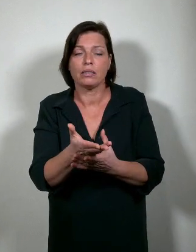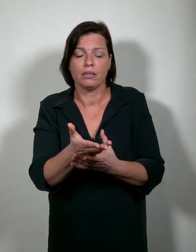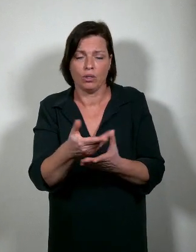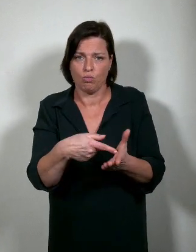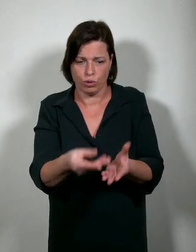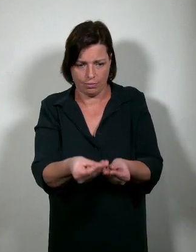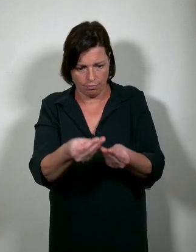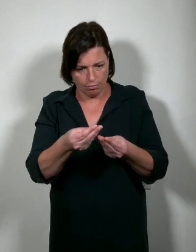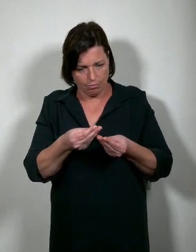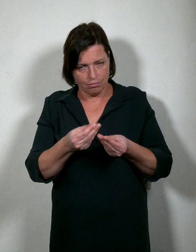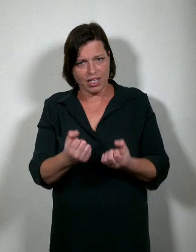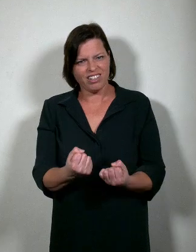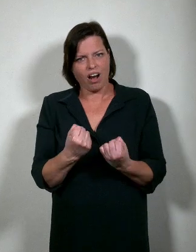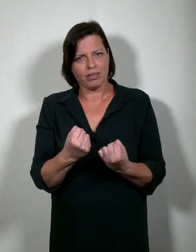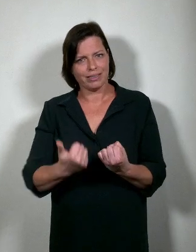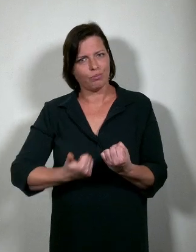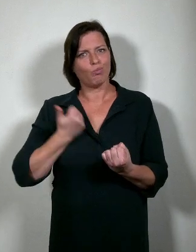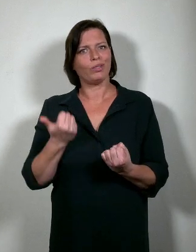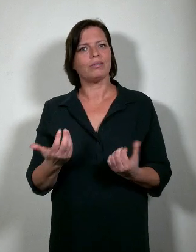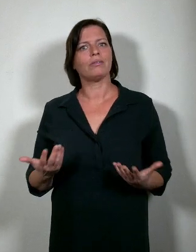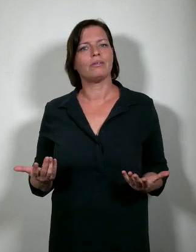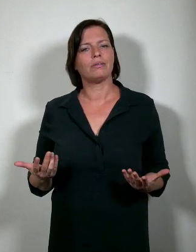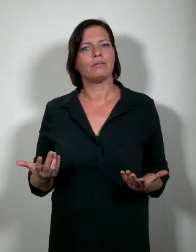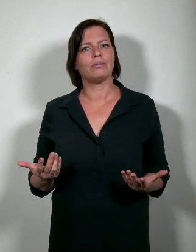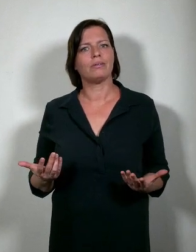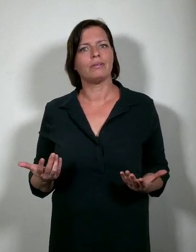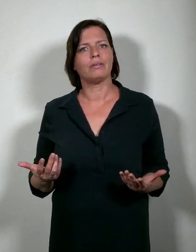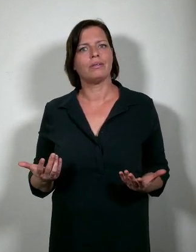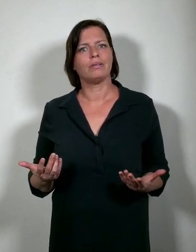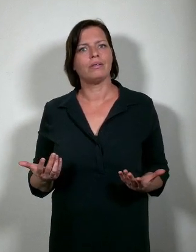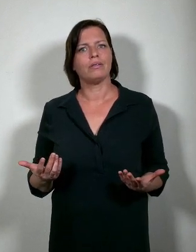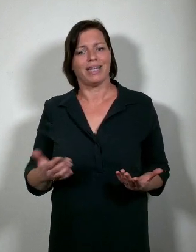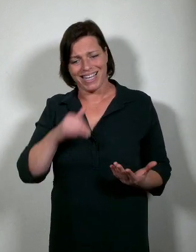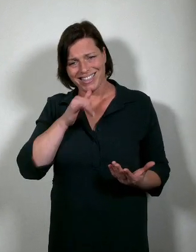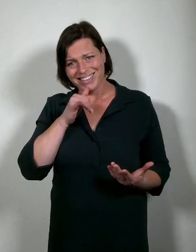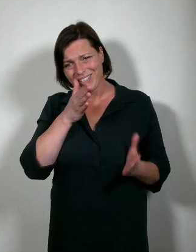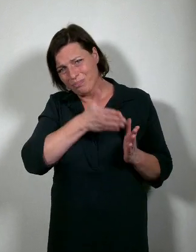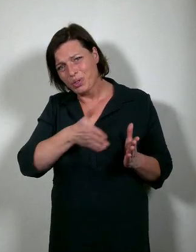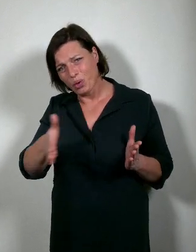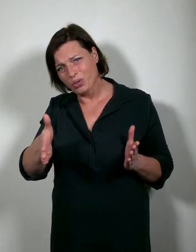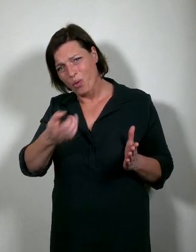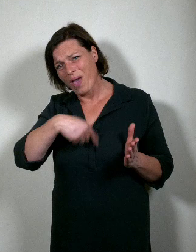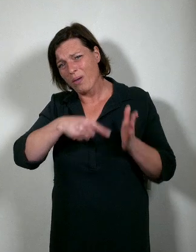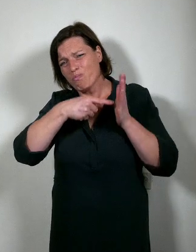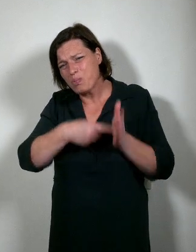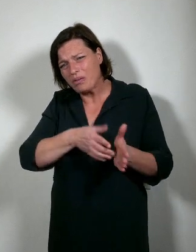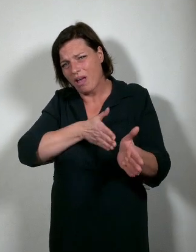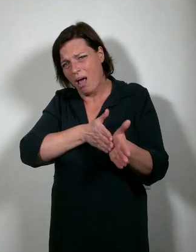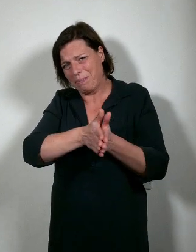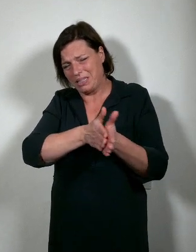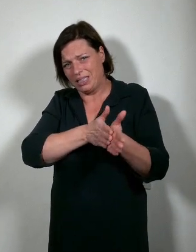moed kan worden geput? Is het niet uitgerekend in zo'n tijd dat het onze ambitie moet zijn